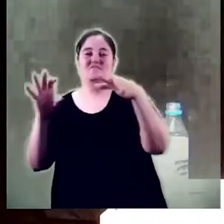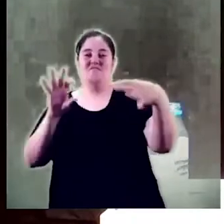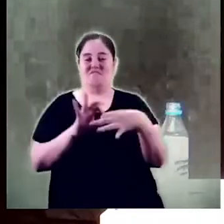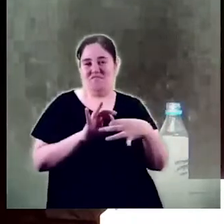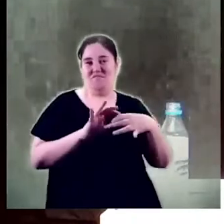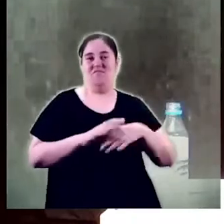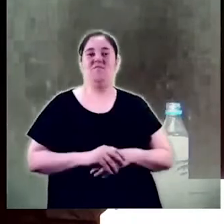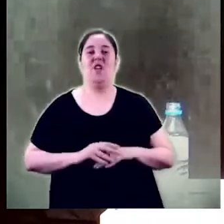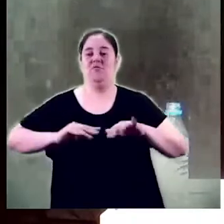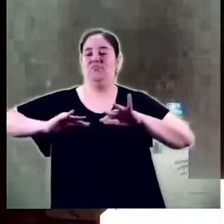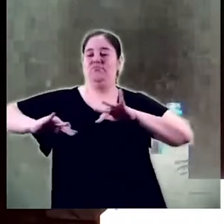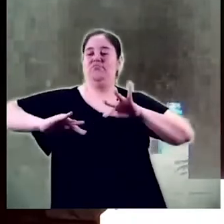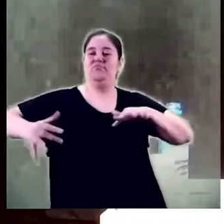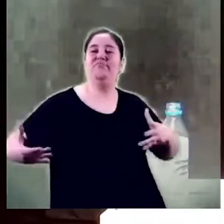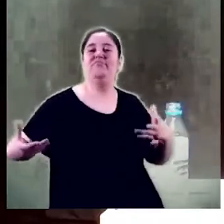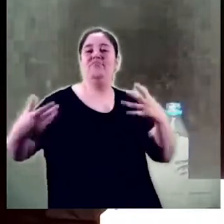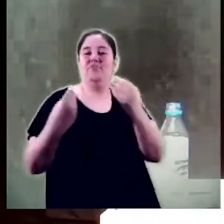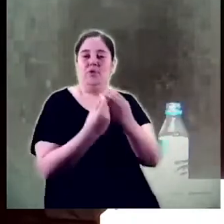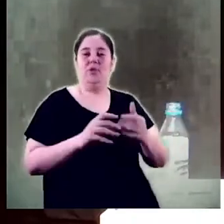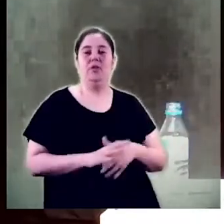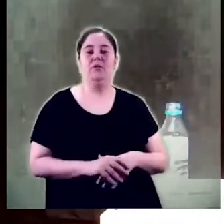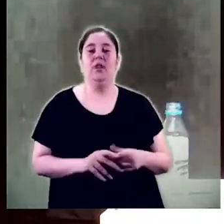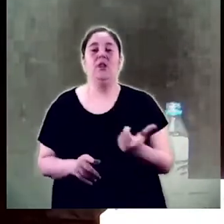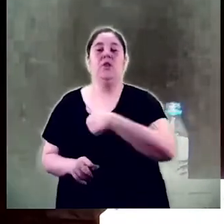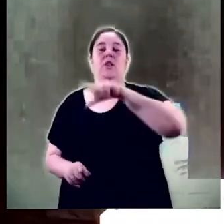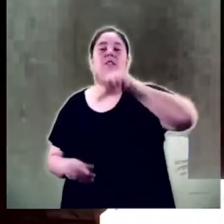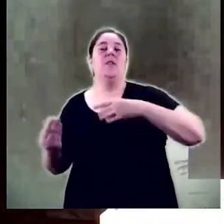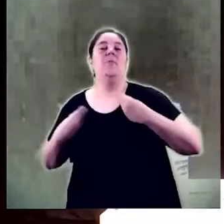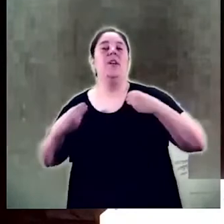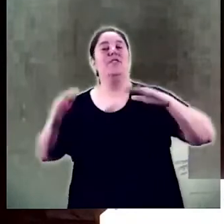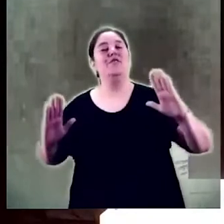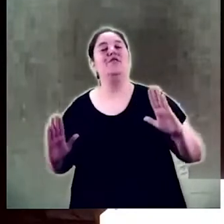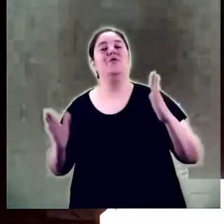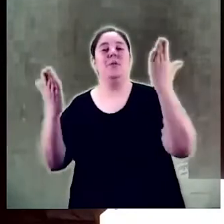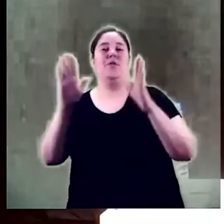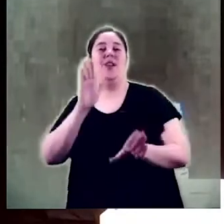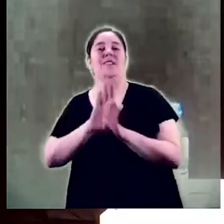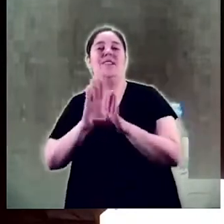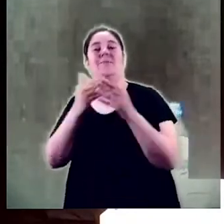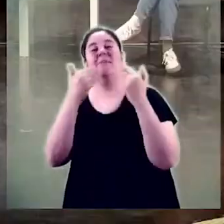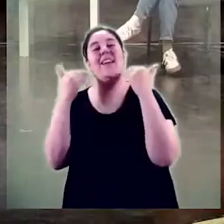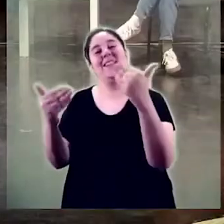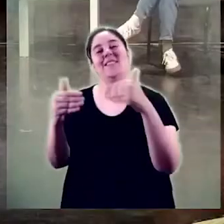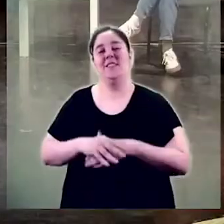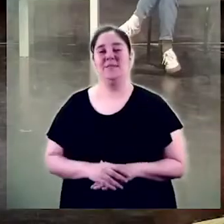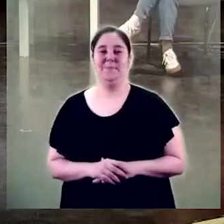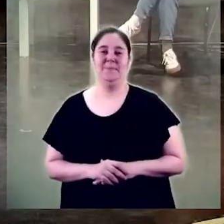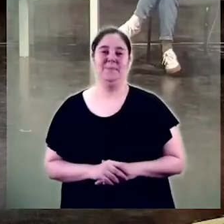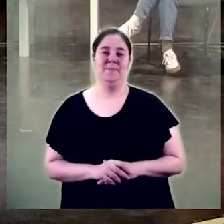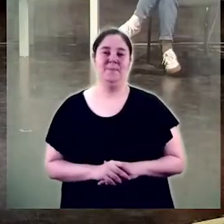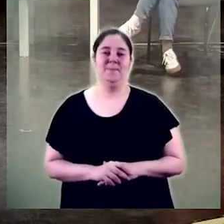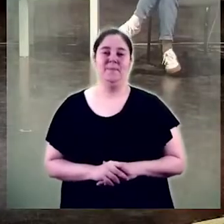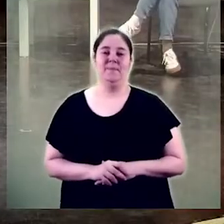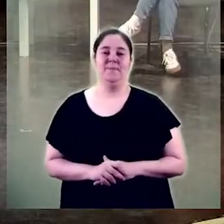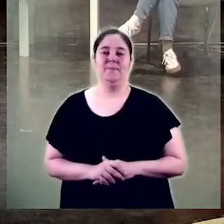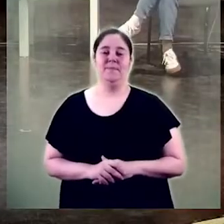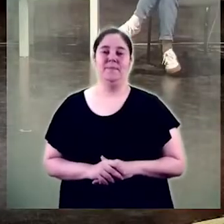còmplice i en un batec comú i nosaltres també sobreviure seguim moltes gràcies